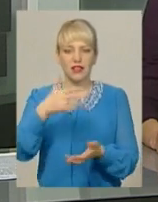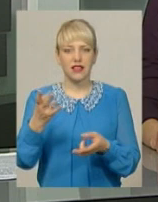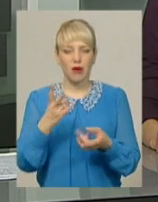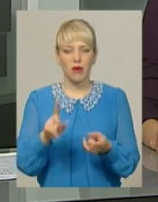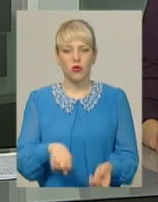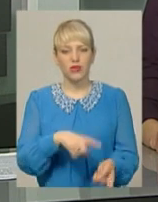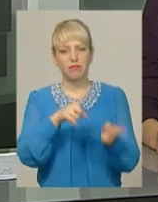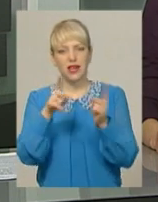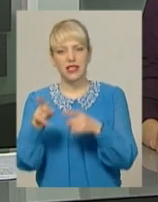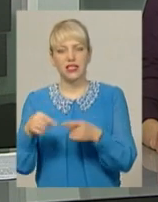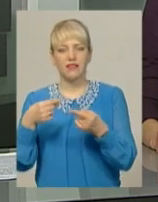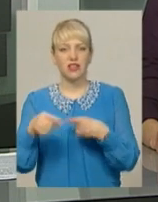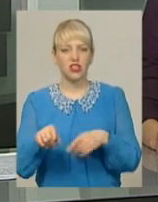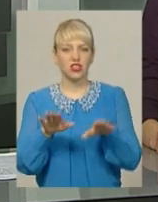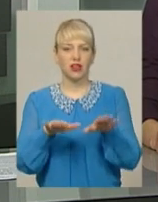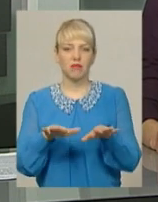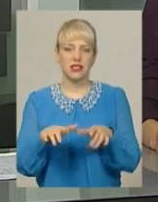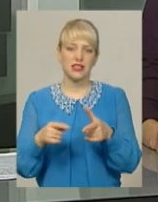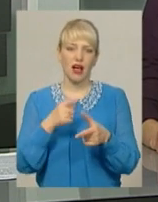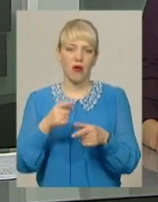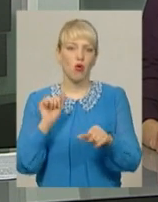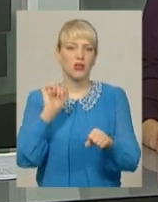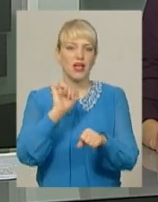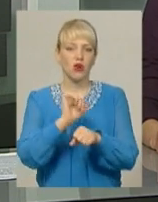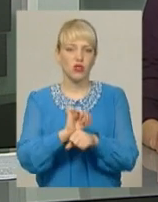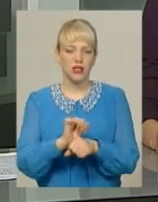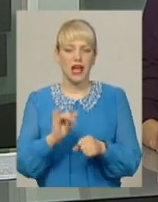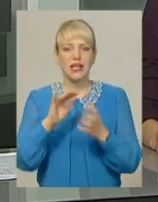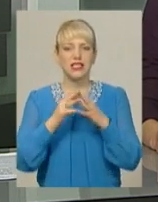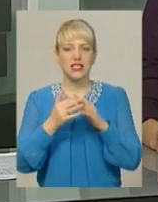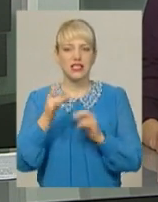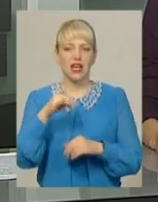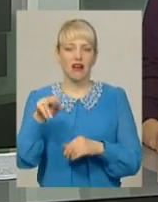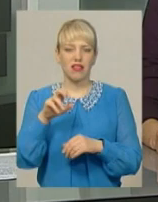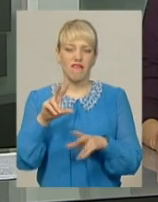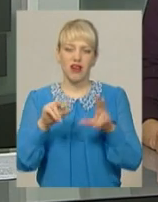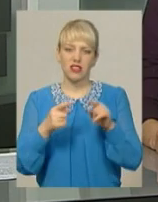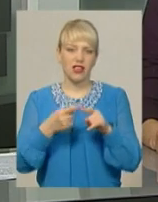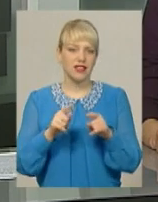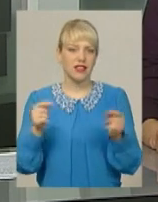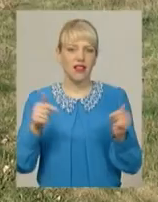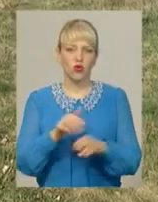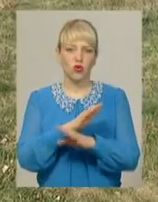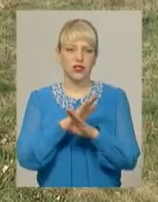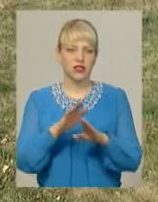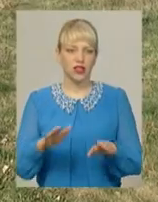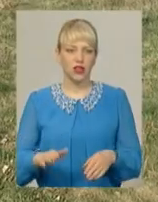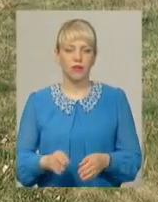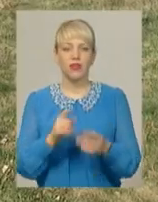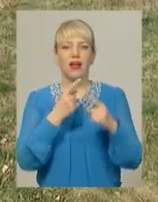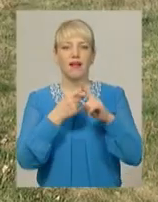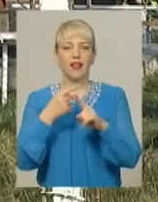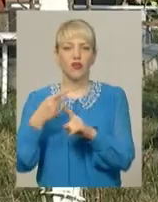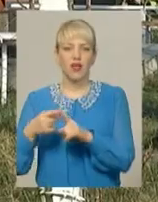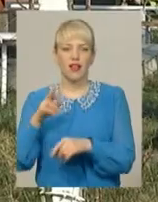або законсервувати. У місцевій сельній раді таку пропозицію вважають недоцільною. Світлана Поробок далі. Кладовище в